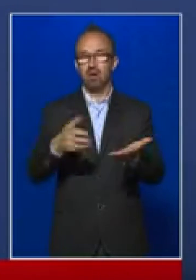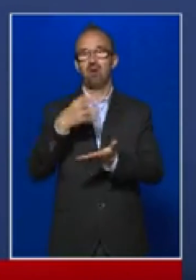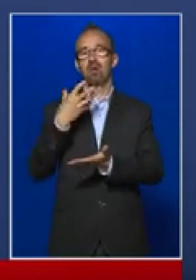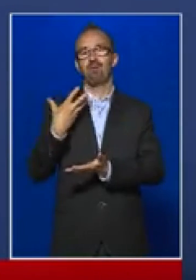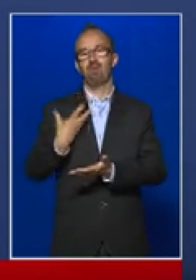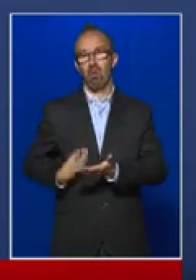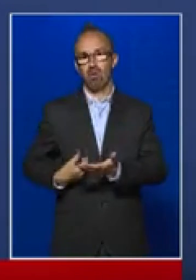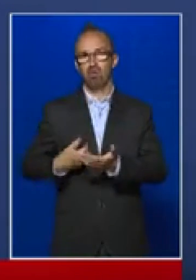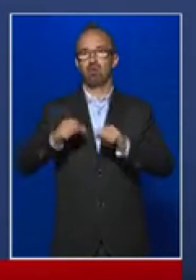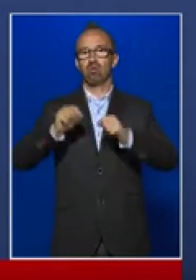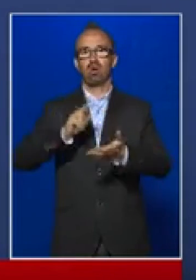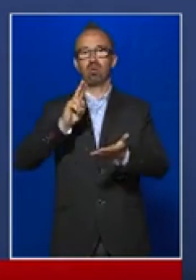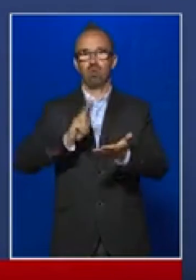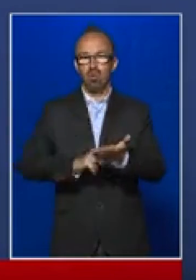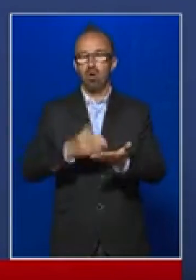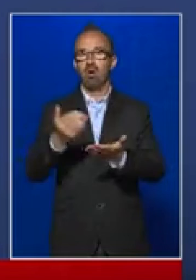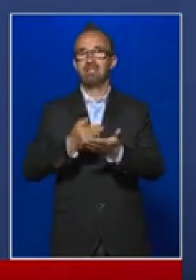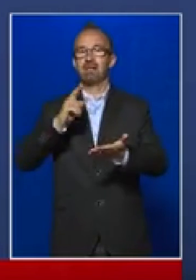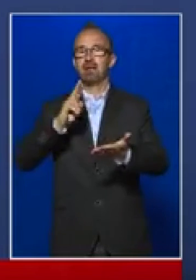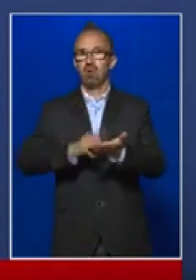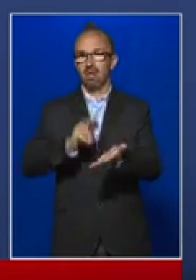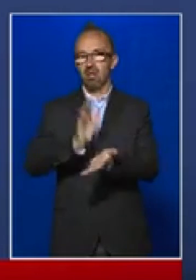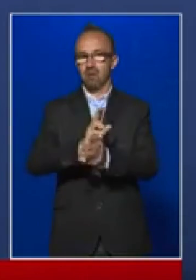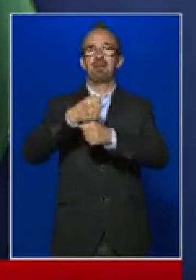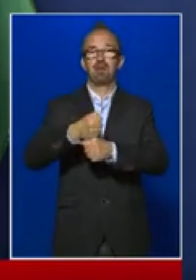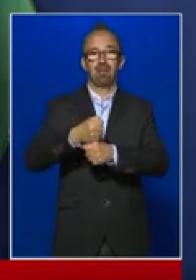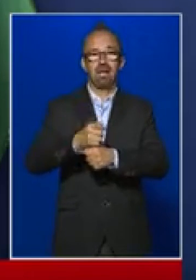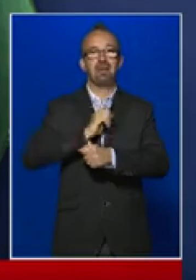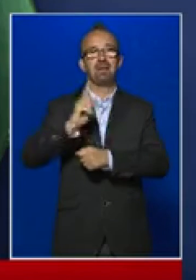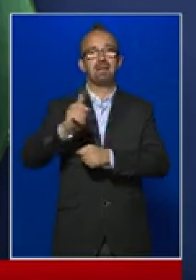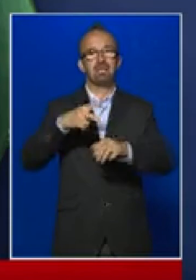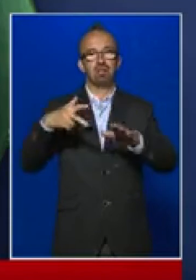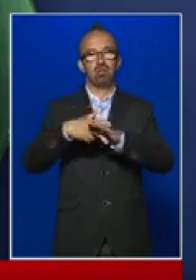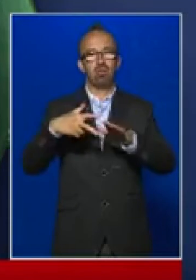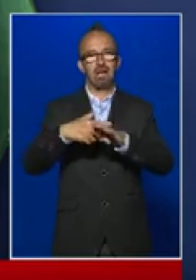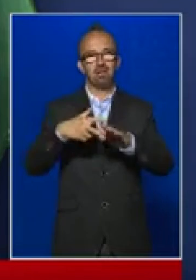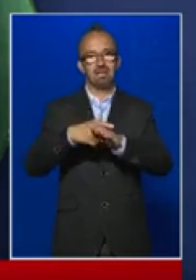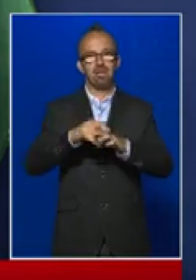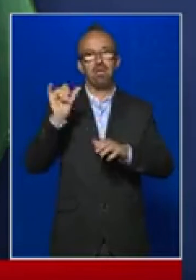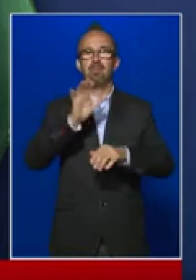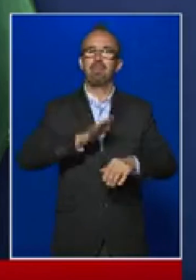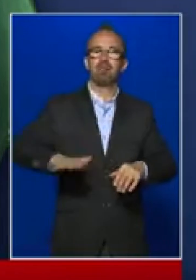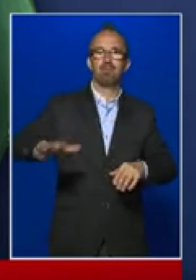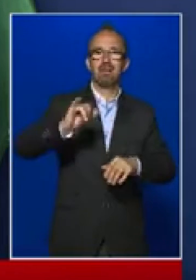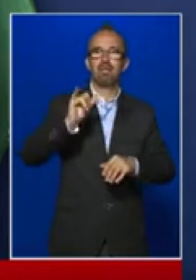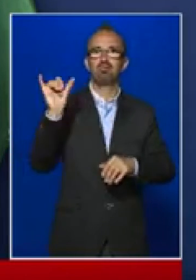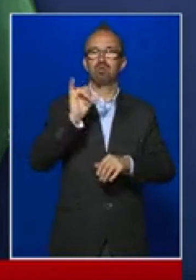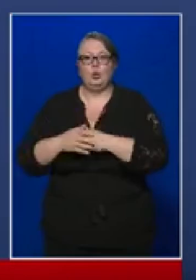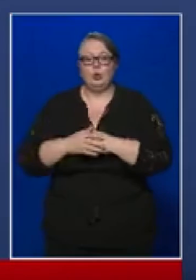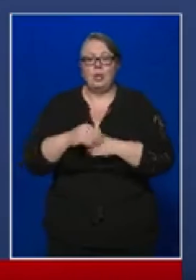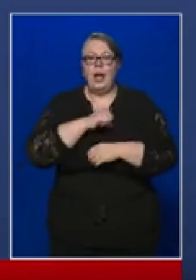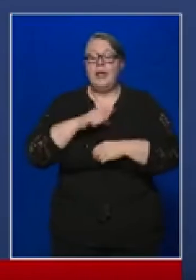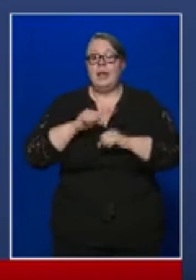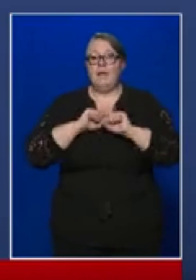földterület tulajdójogának vagy használti jogának igazolásával. Mátolavas megyei alsószőlnöki határátkelő,